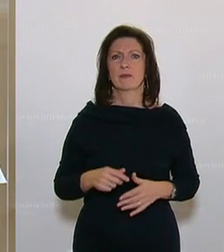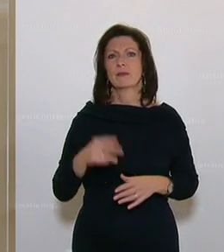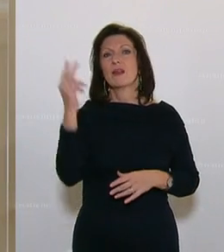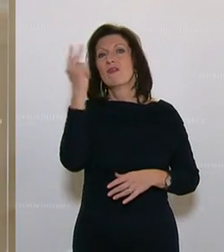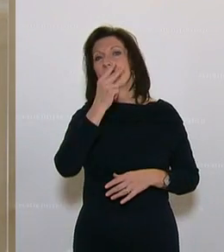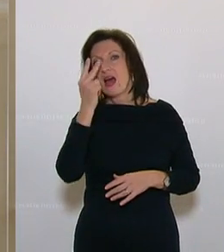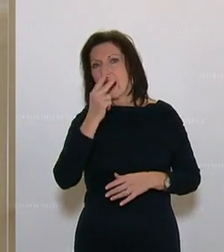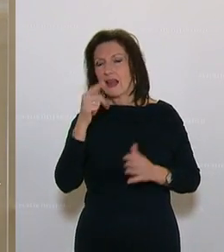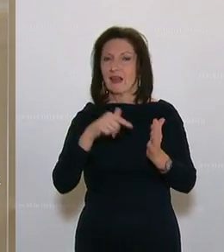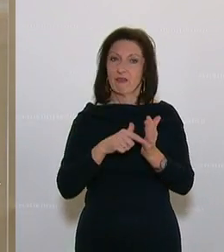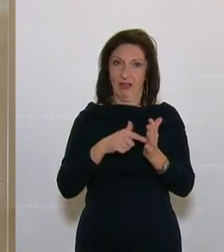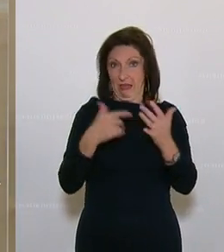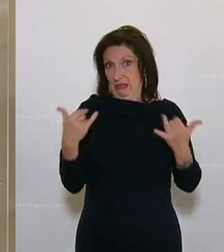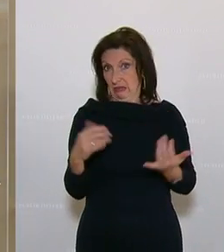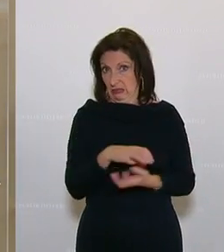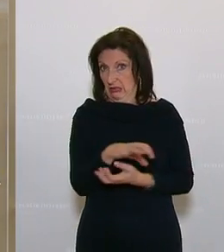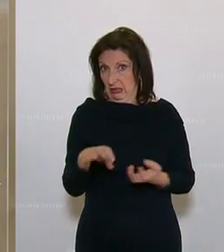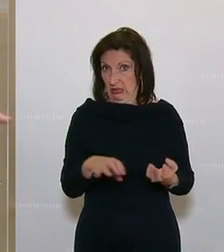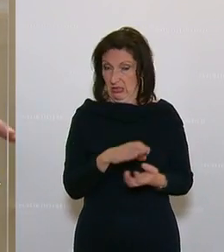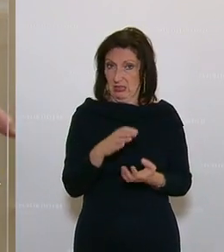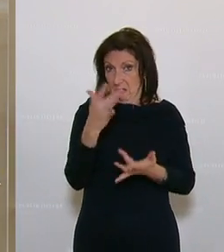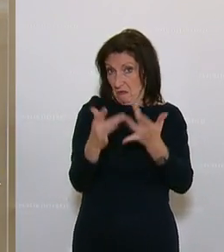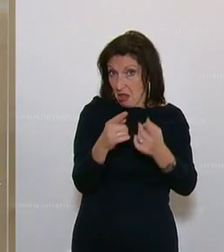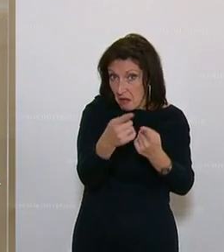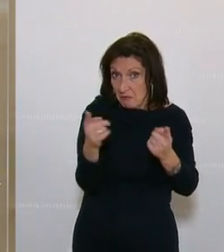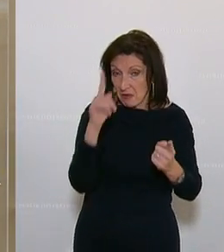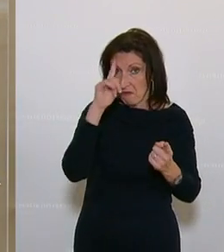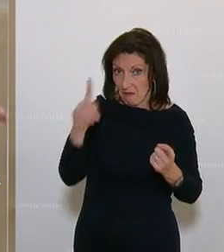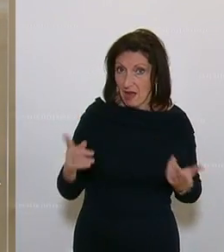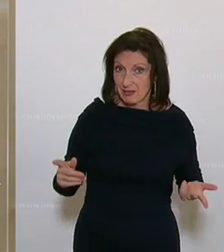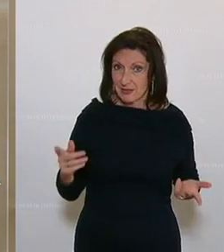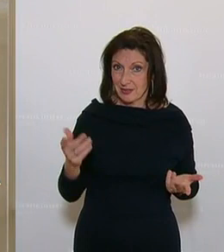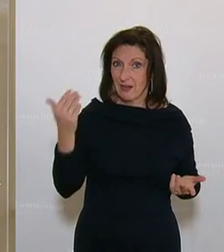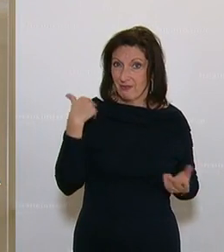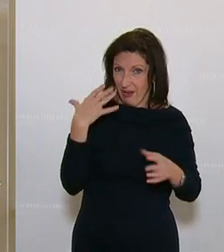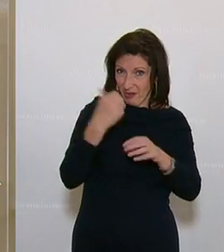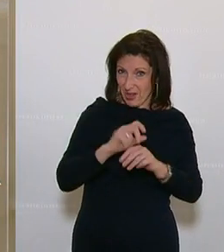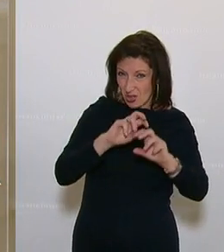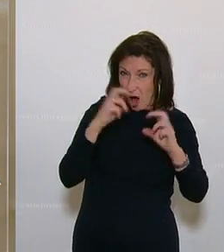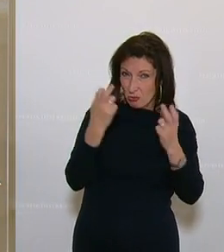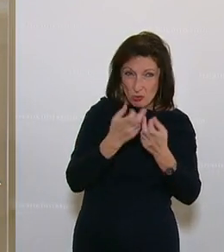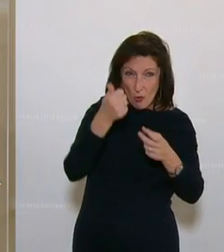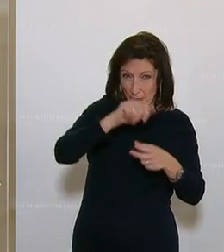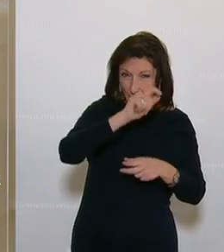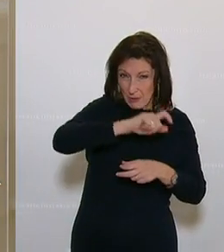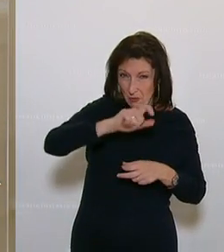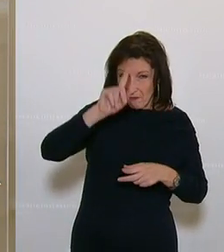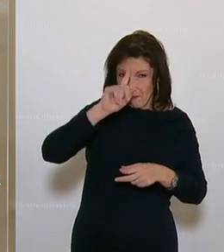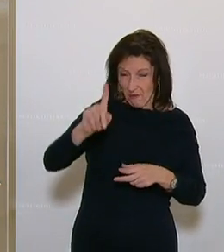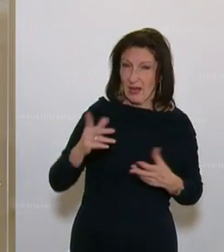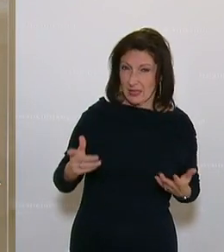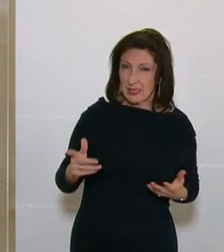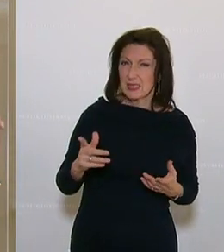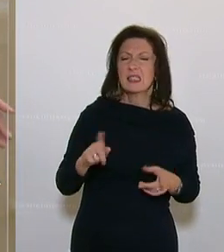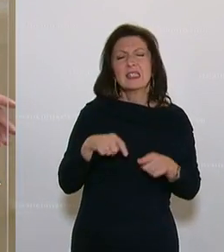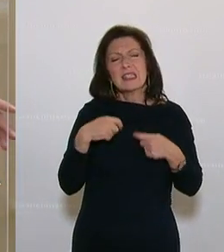natürlich aufgrund der aktuellen Krise, Sie wissen das vielleicht, die wir mitdiskutiert haben im Verfassungsausschuss, natürlich einzelne